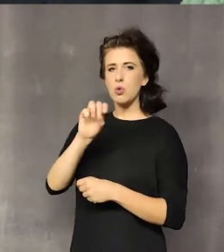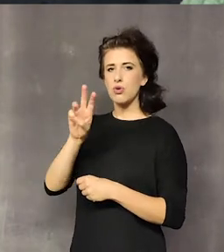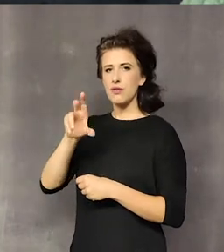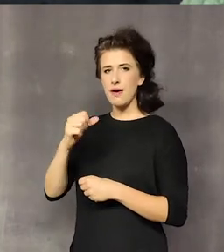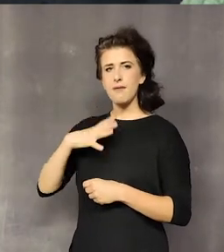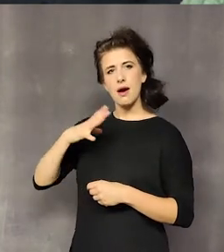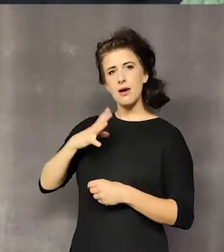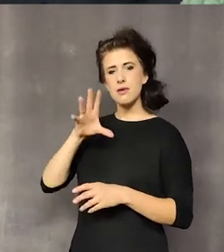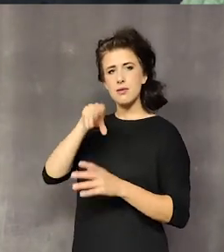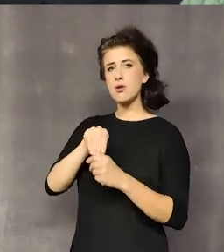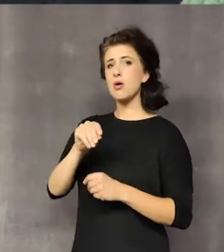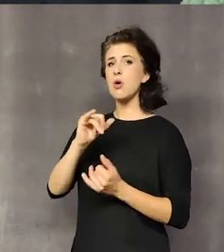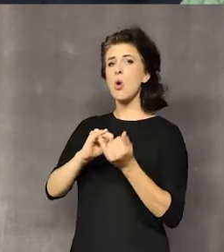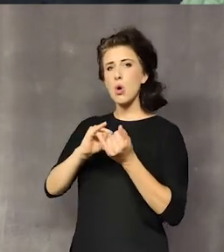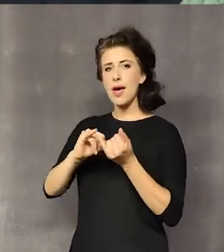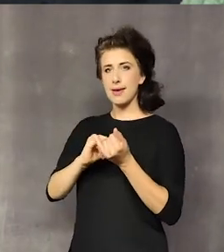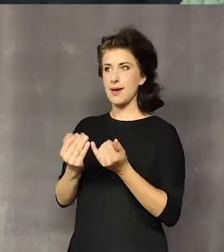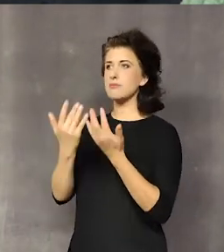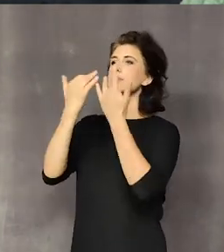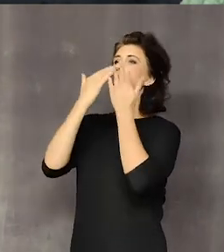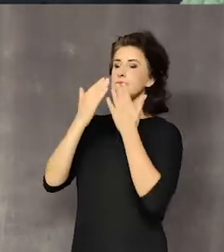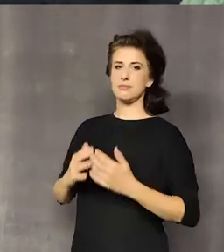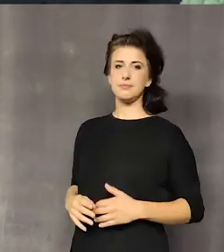najwartościowsze to są właśnie te olejki eteryczne.